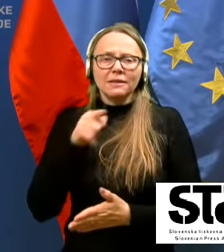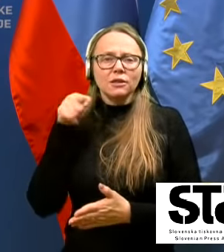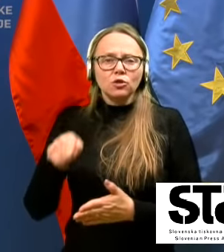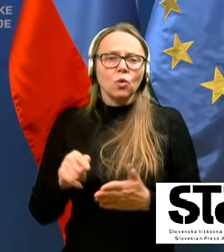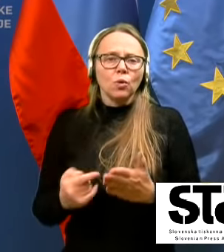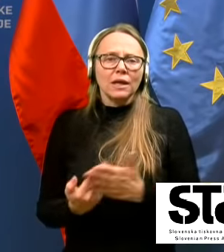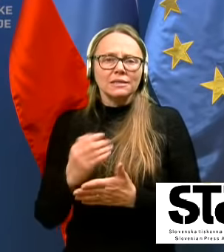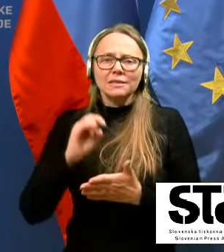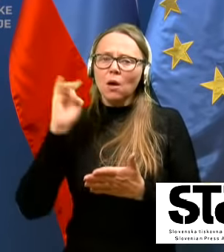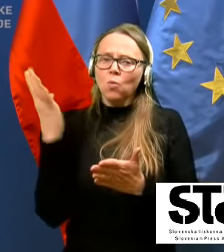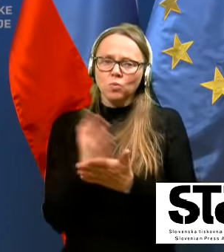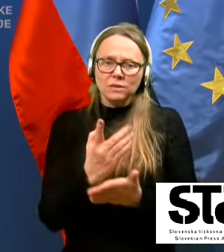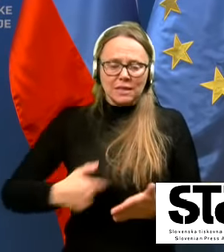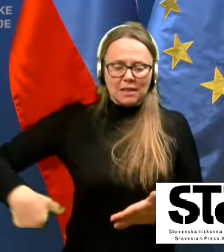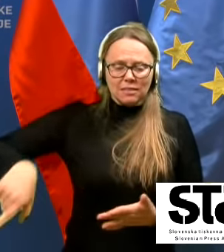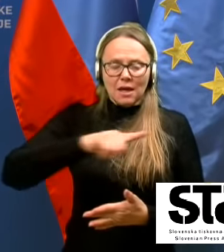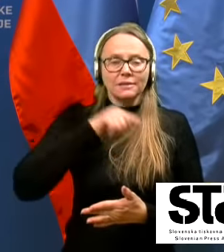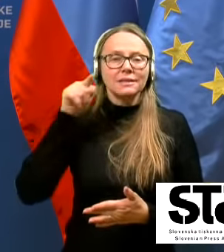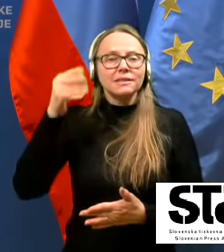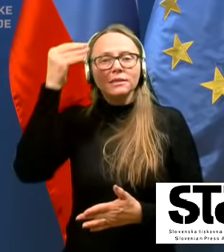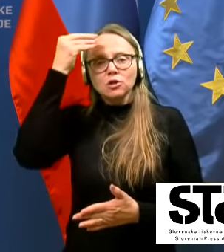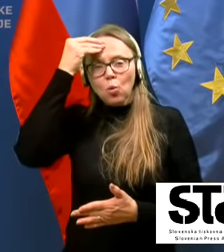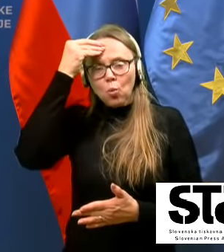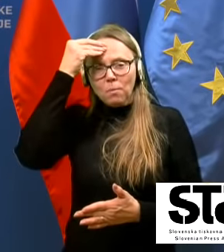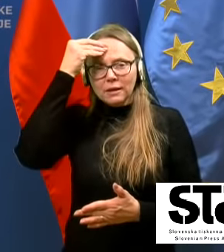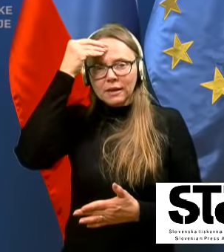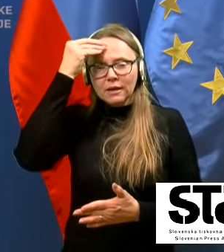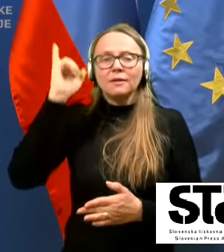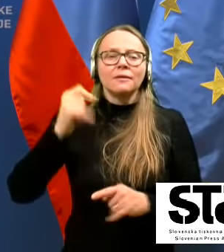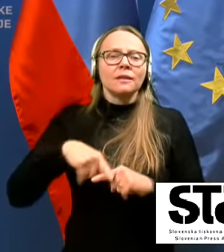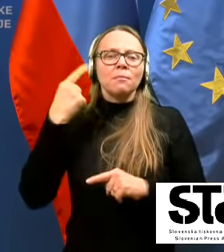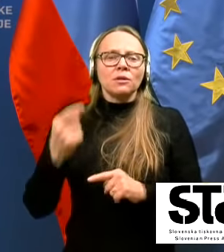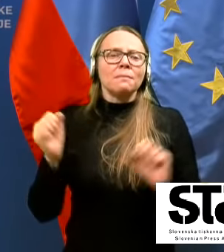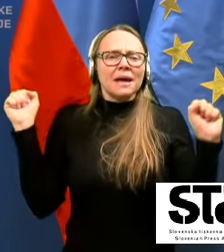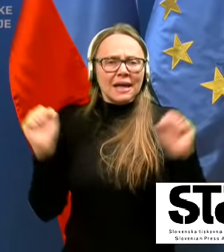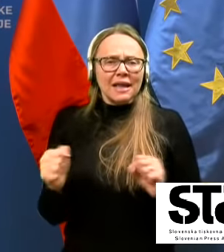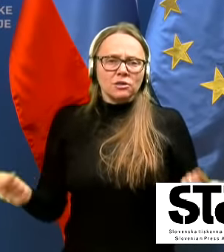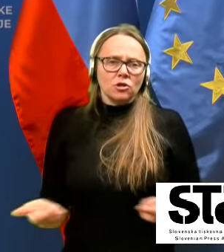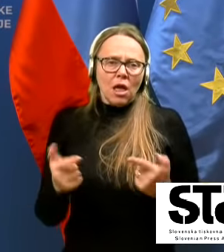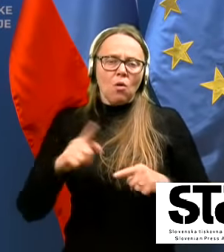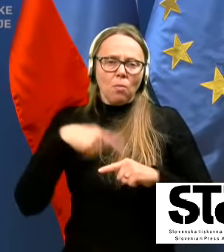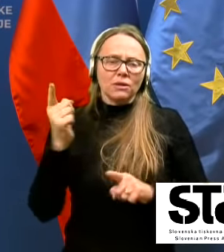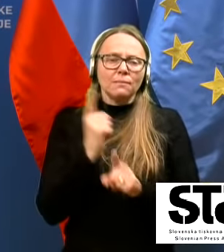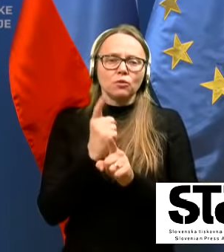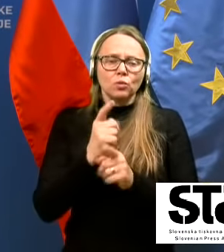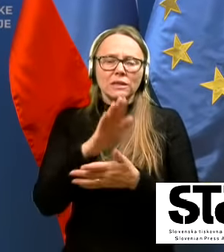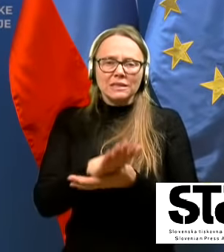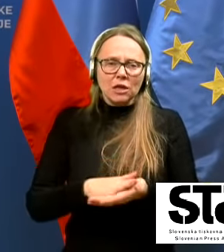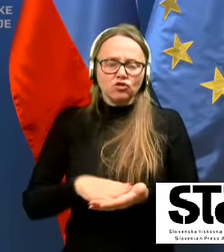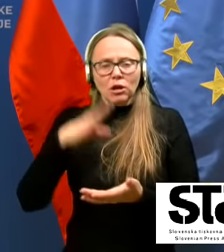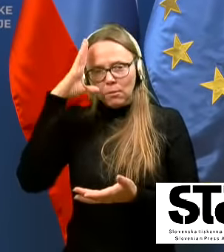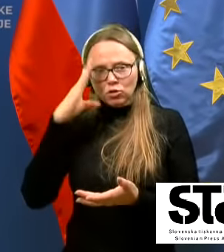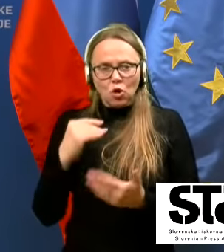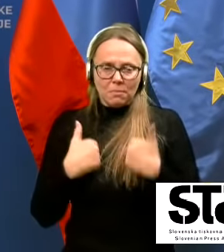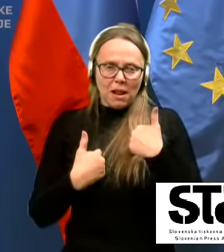za vse nas tisto upanje, da potem resno lahko potem tudi začnemo normalno živeti in